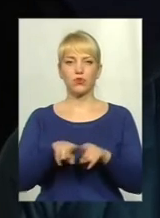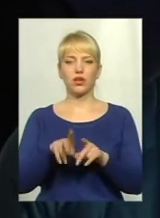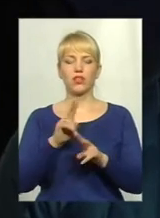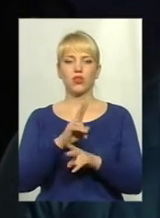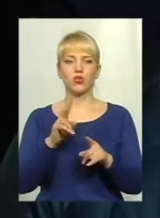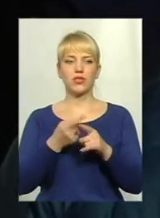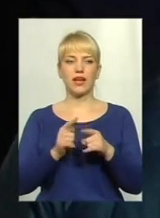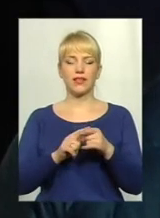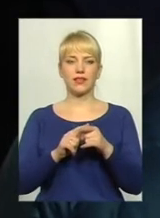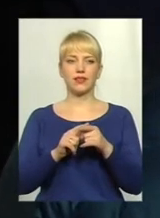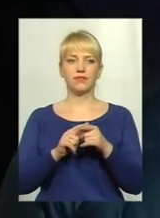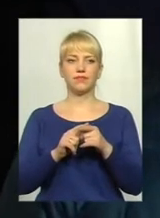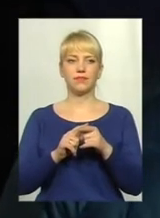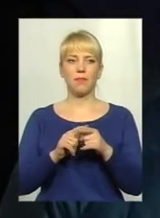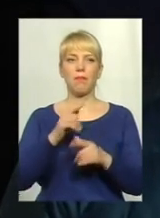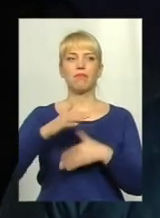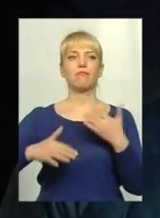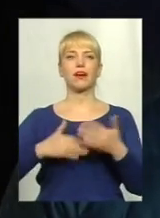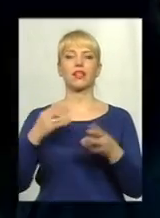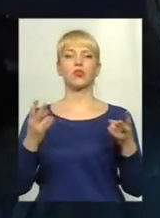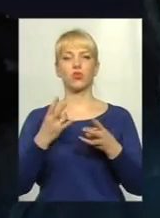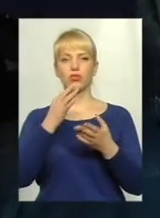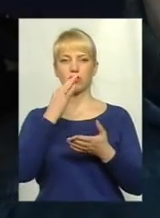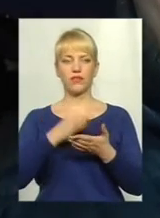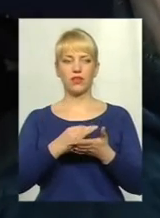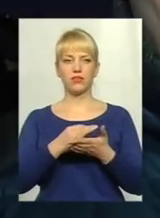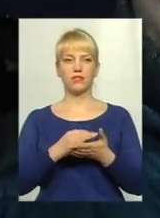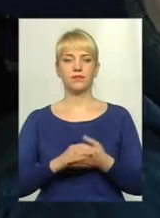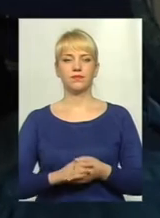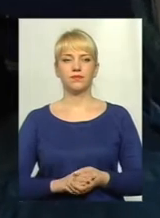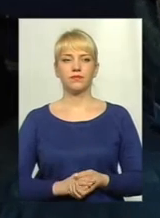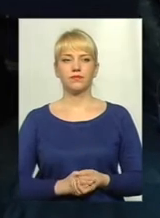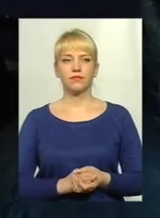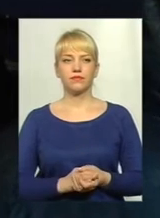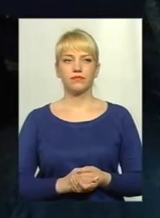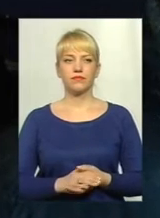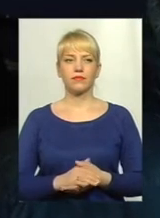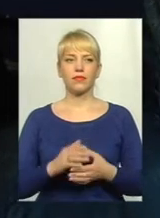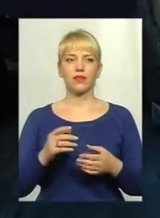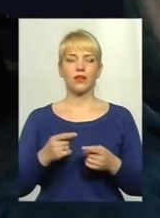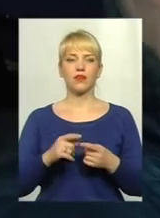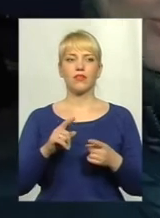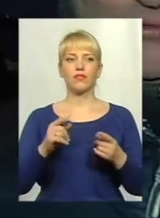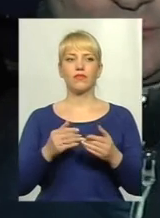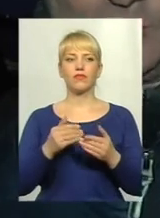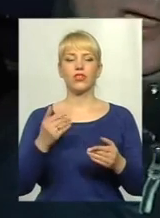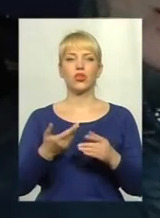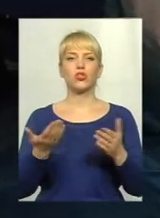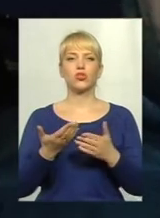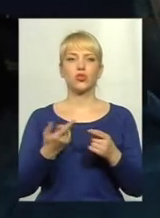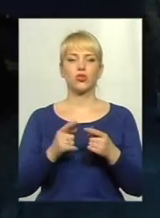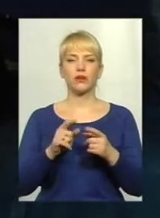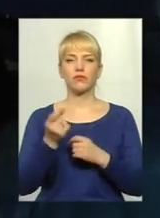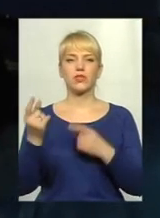цей бардак має відповідати. Сніг вже не білий, а він чорний стає. Від того, що туди виходить.